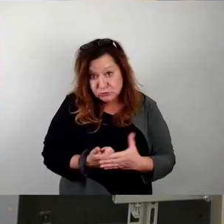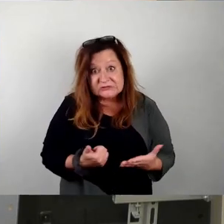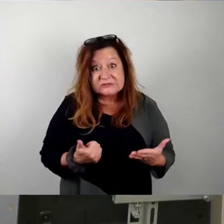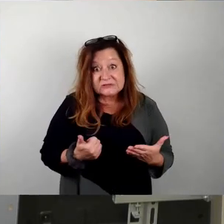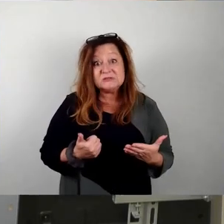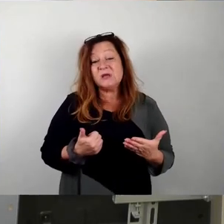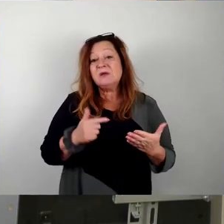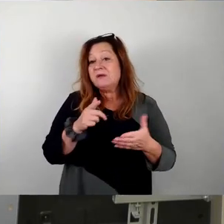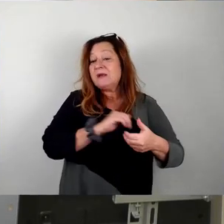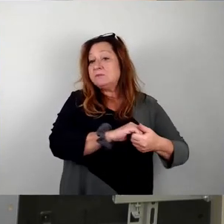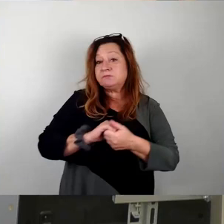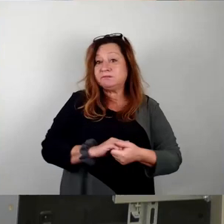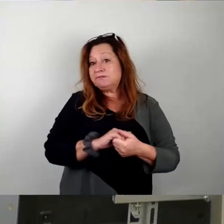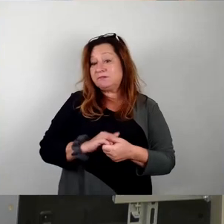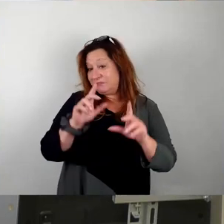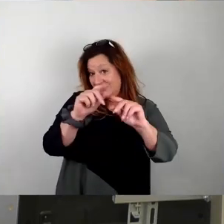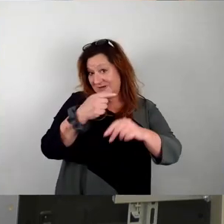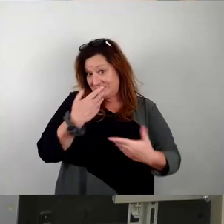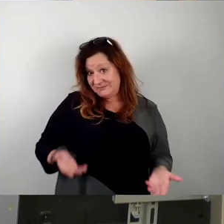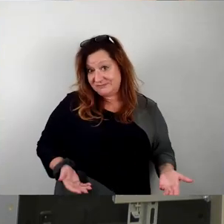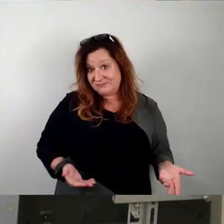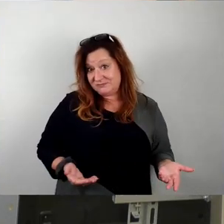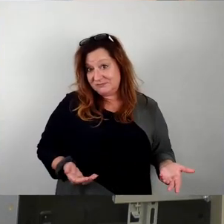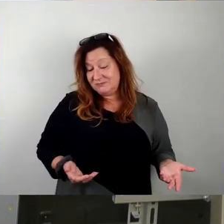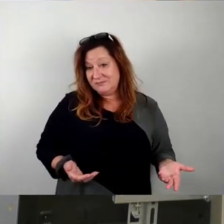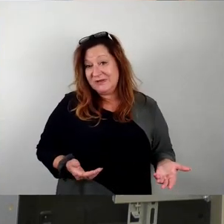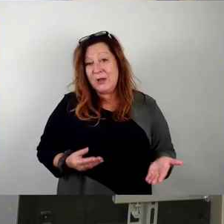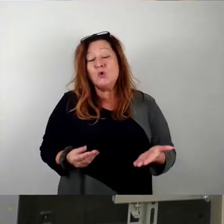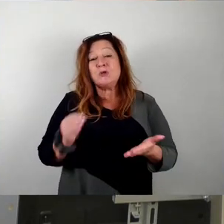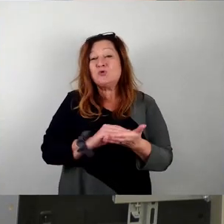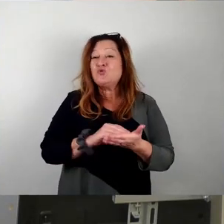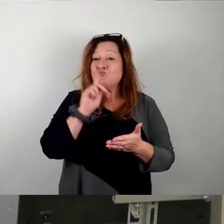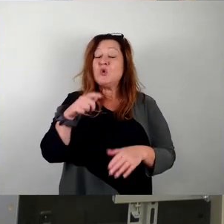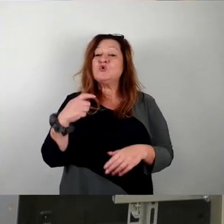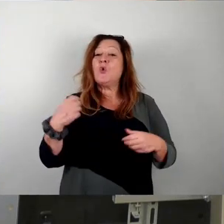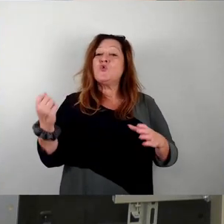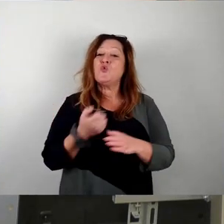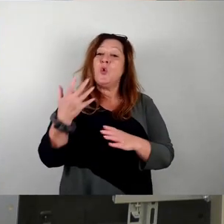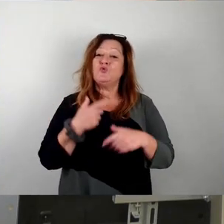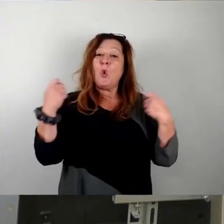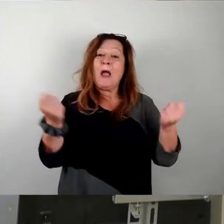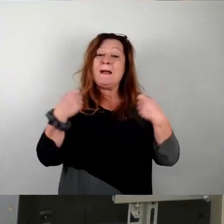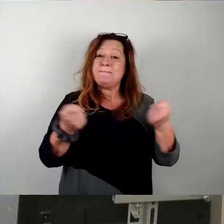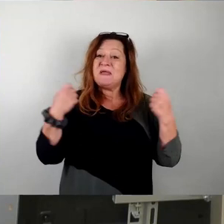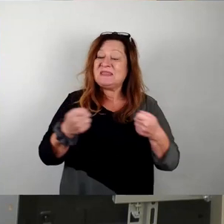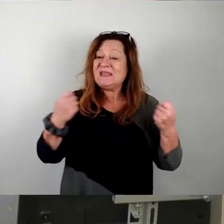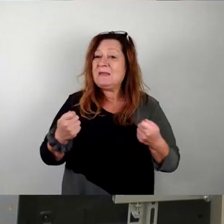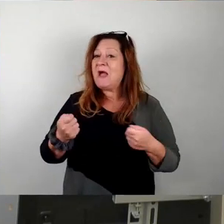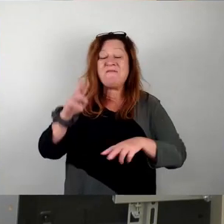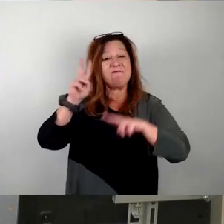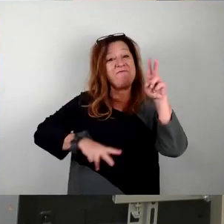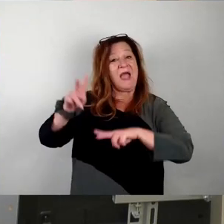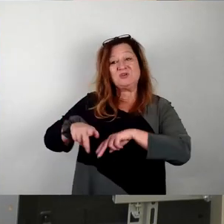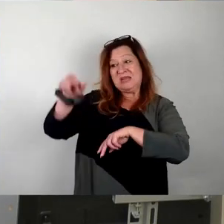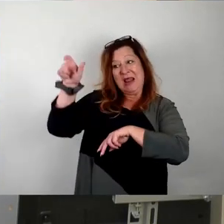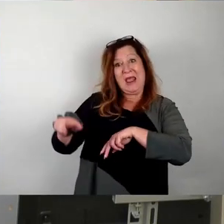ist sie es nicht. Zudem muss sich ein Kulturbetrieb, in dem etablierte, anerkannte Figuren darüber entscheiden, wer in